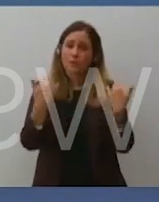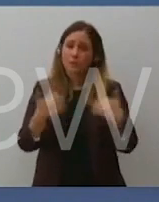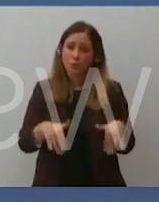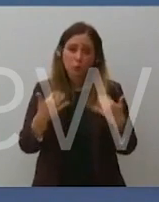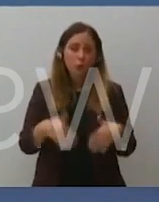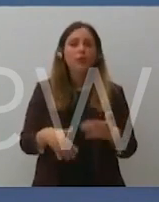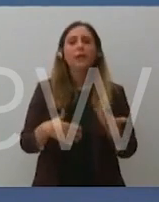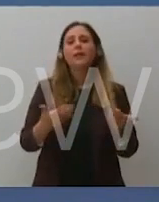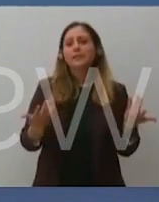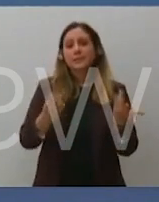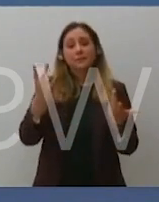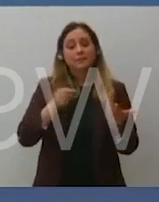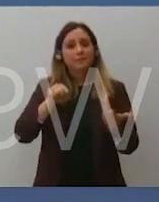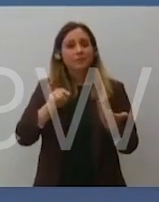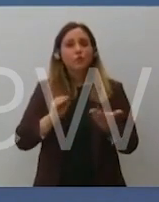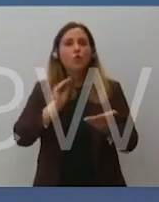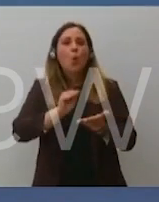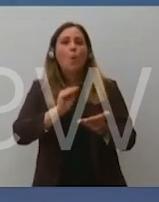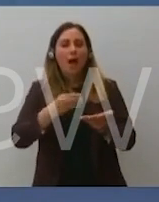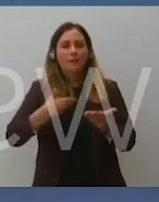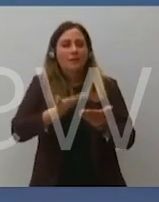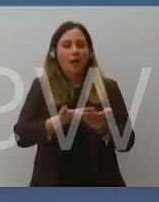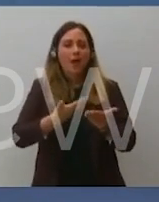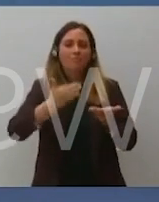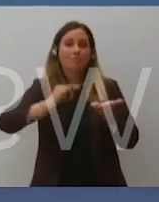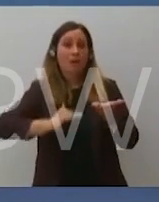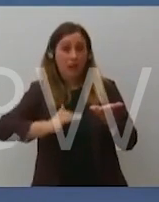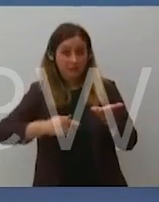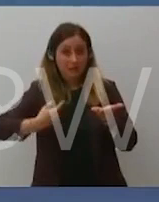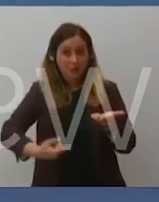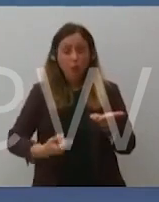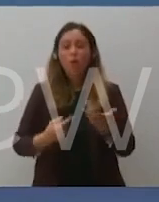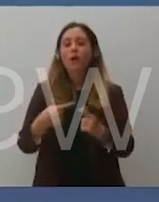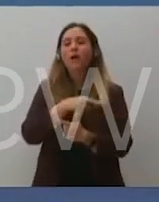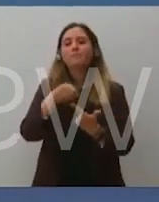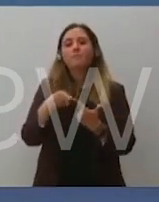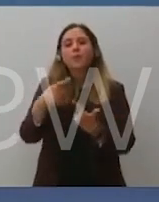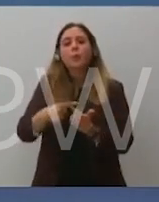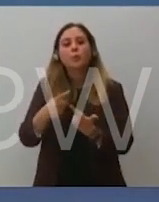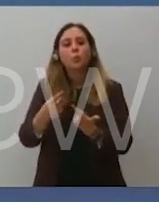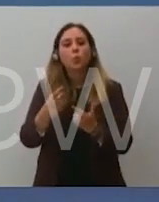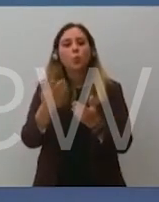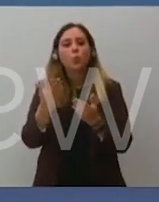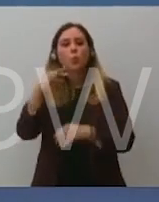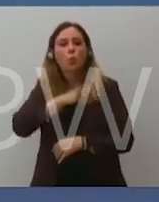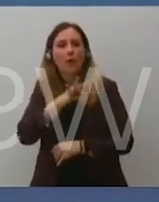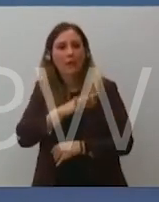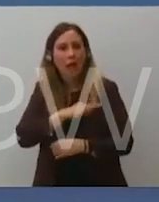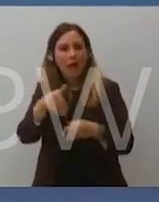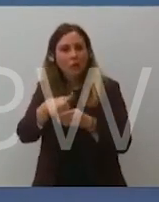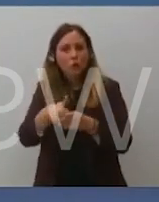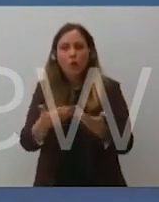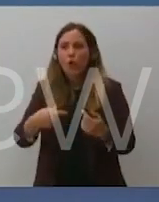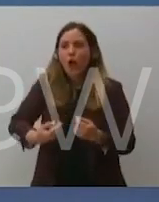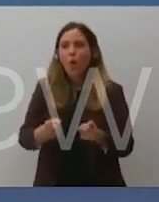domanda per ora è ancora bassa e vediamo che i salari non hanno una dinamica da far pensare all'inflazione, all